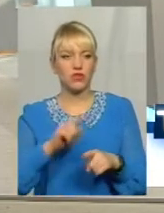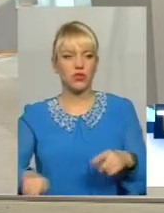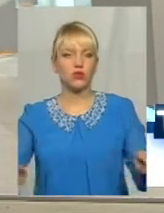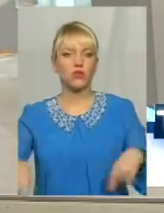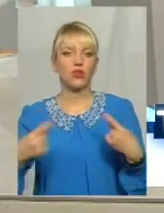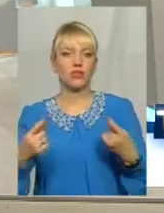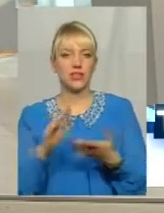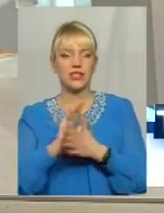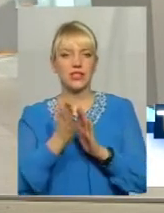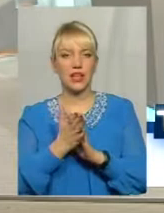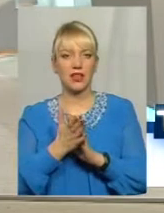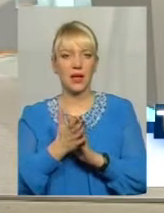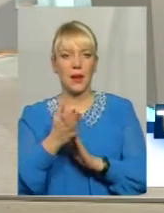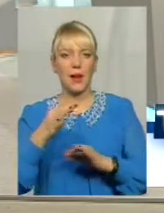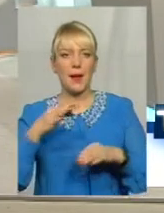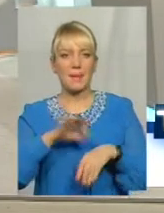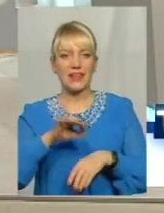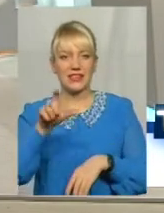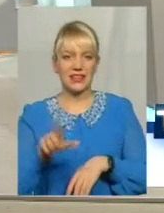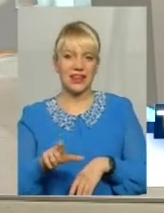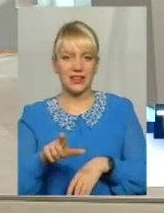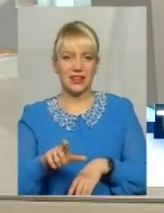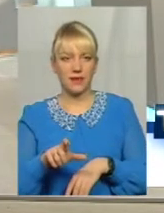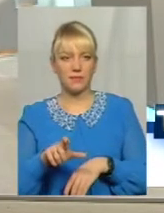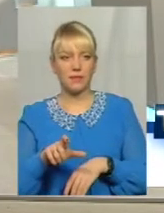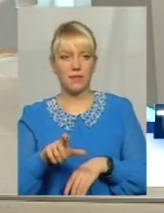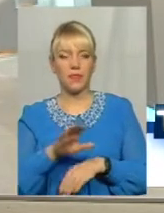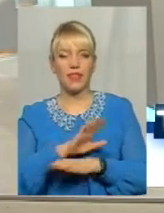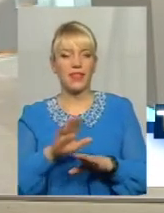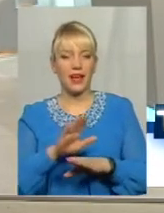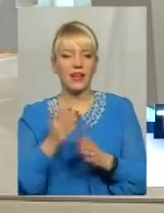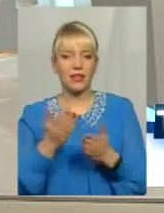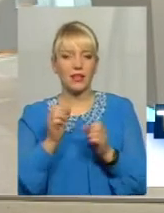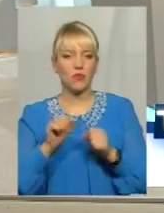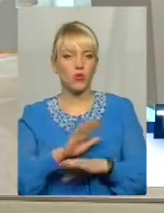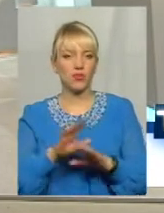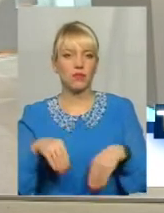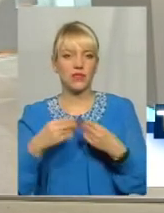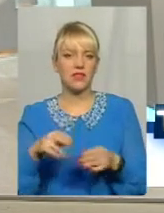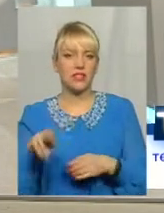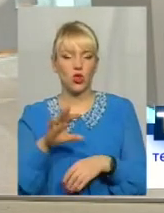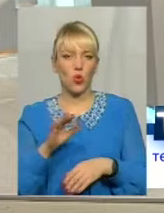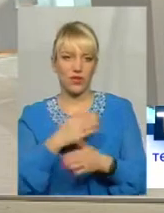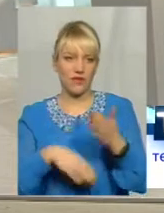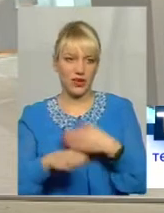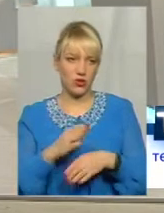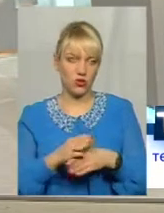стан пацієнта І не призвести до інвалідності Дати